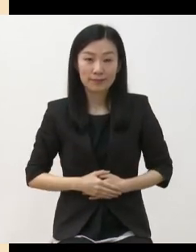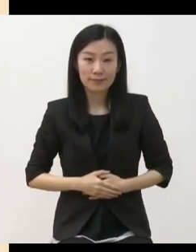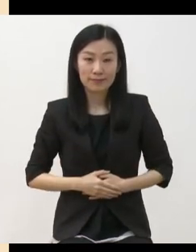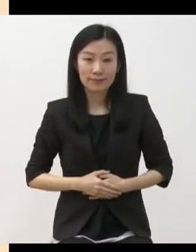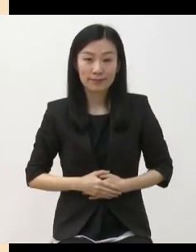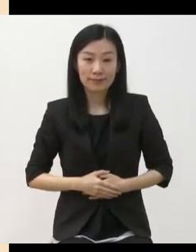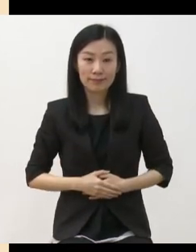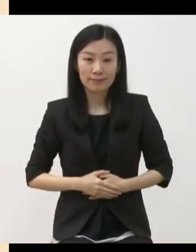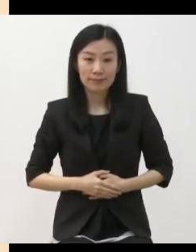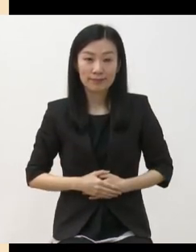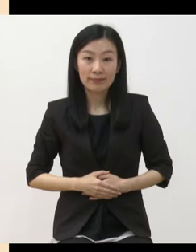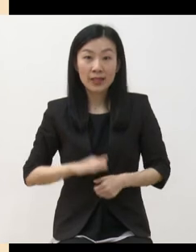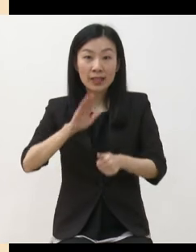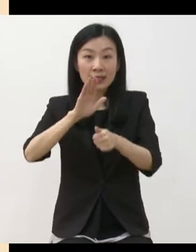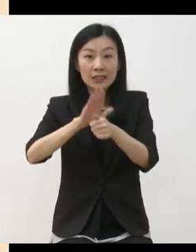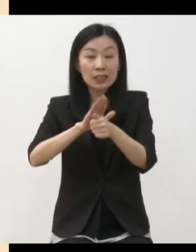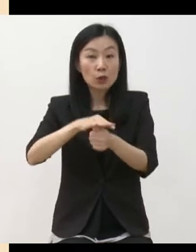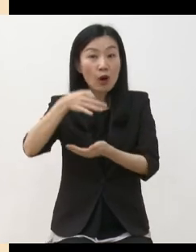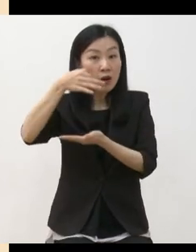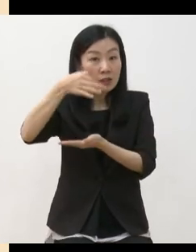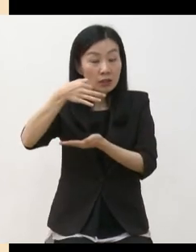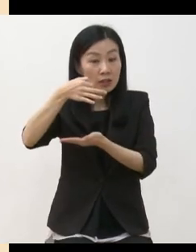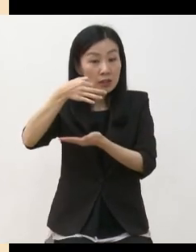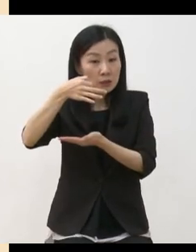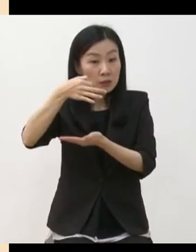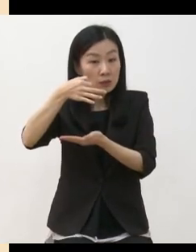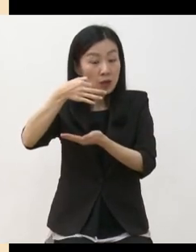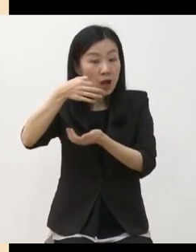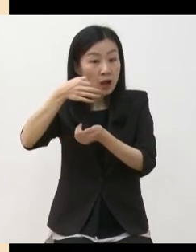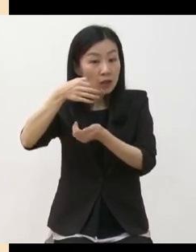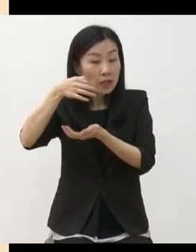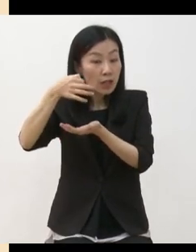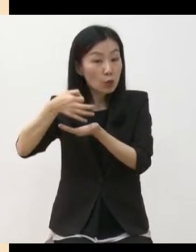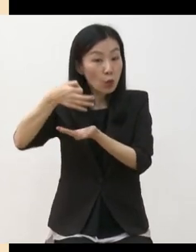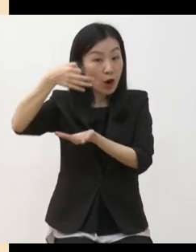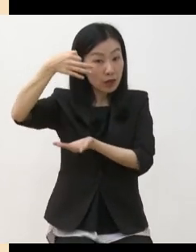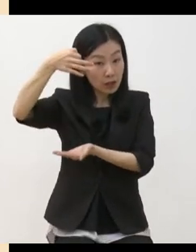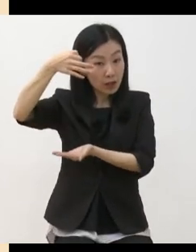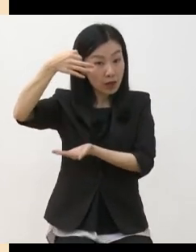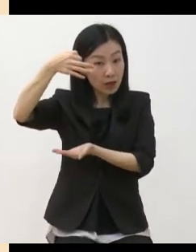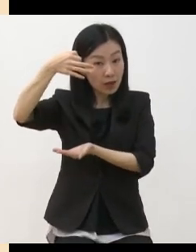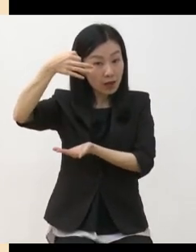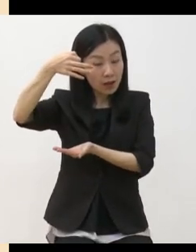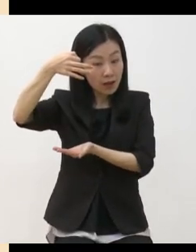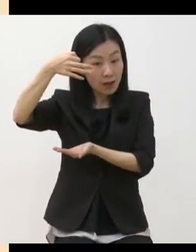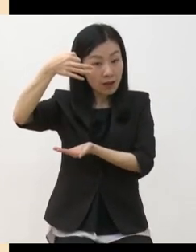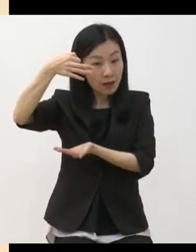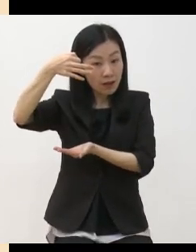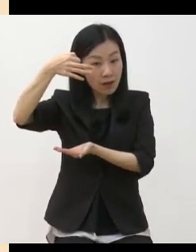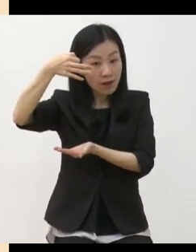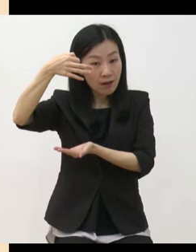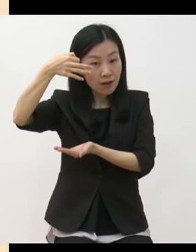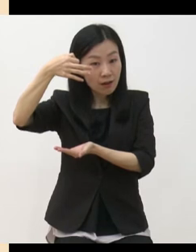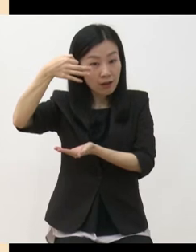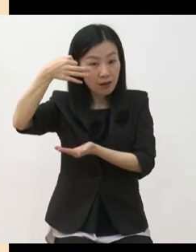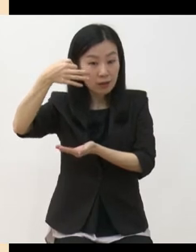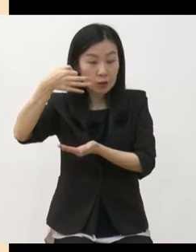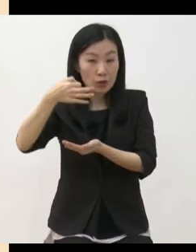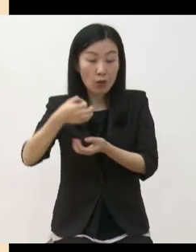지원금 확대 범위와 자기부담금 적용 사업을 획기적으로 확대합니다